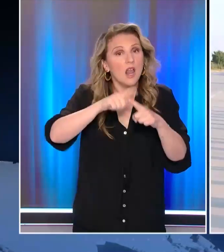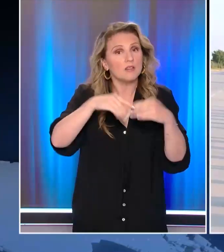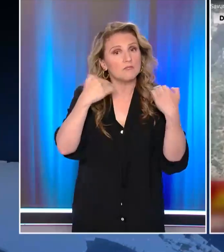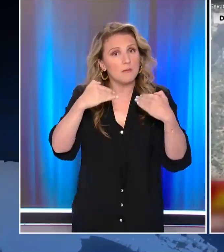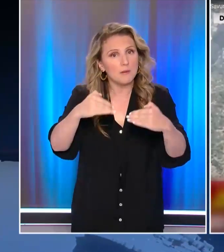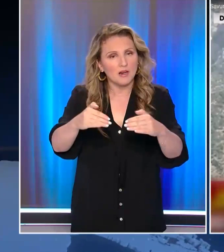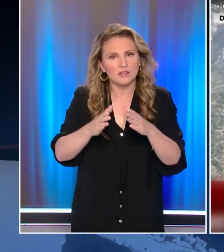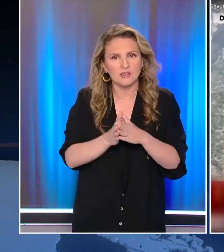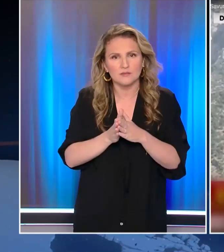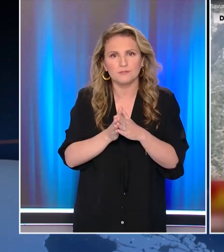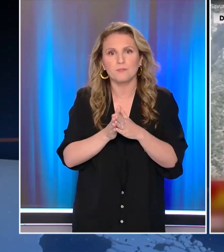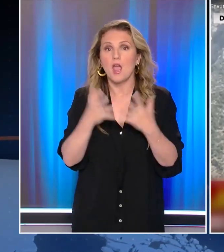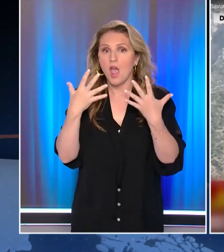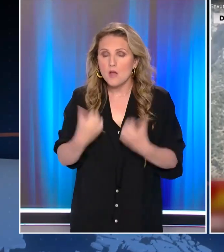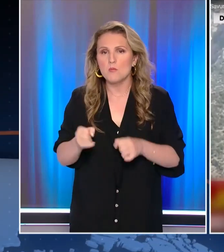Ελλάδας